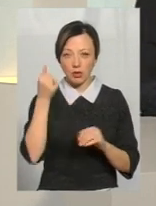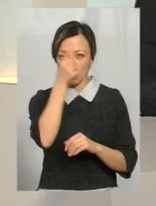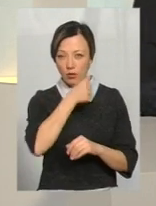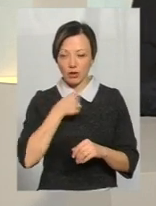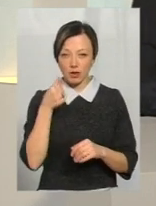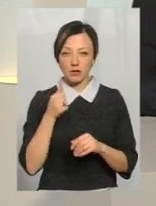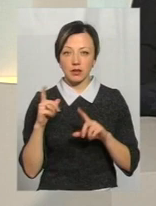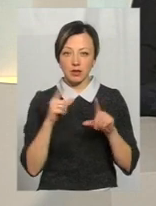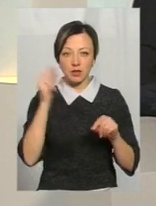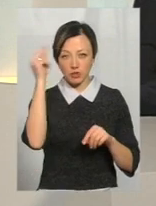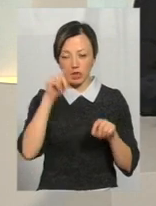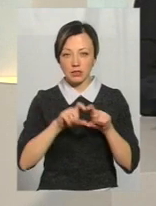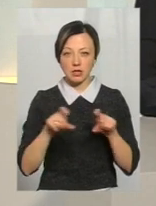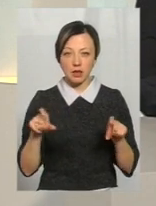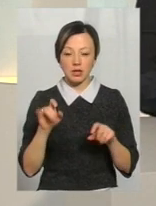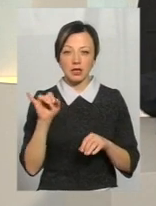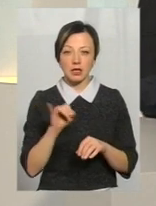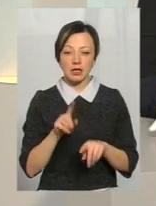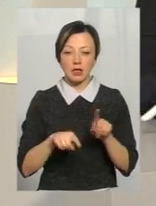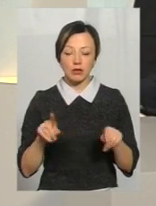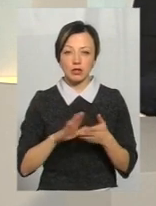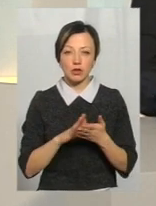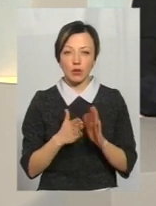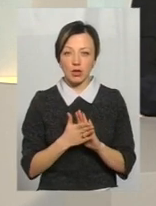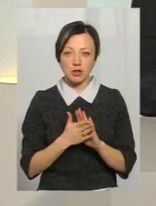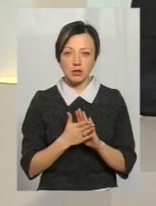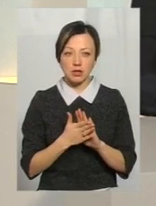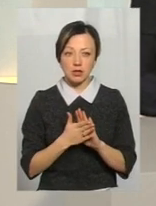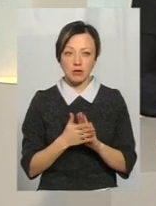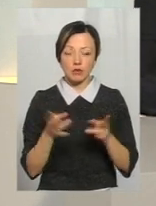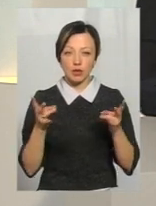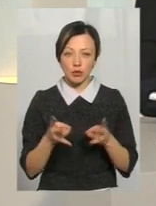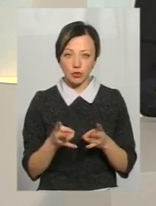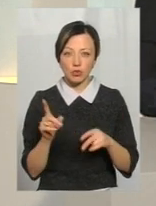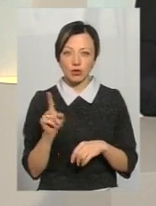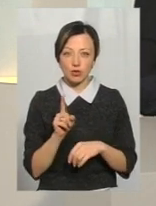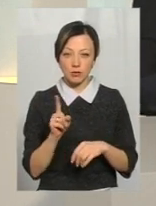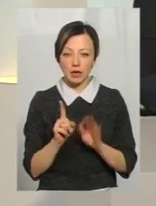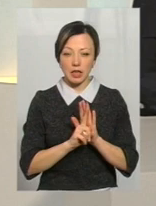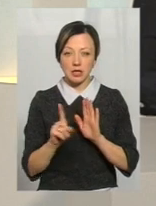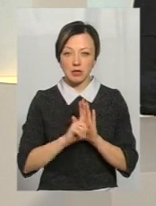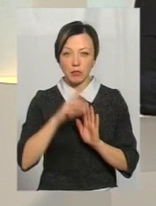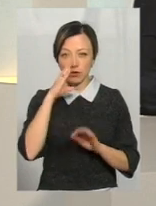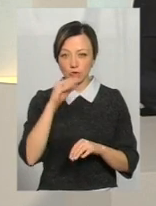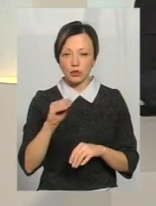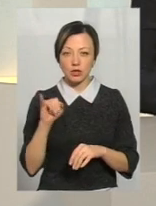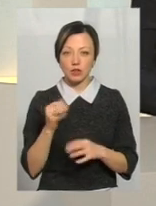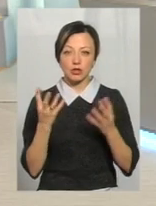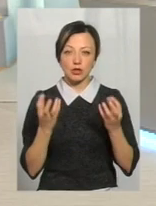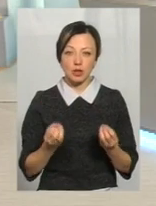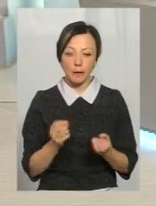добираються в навчальні заклади, і деколи ситуація потребує того, щоб їх їздити в маршрутках. І ще